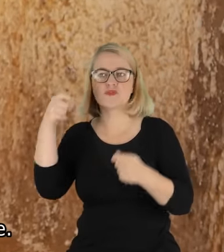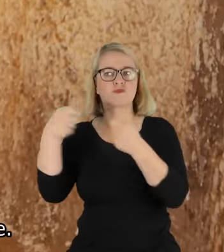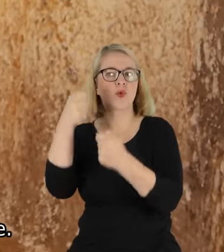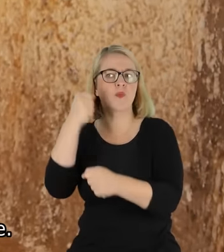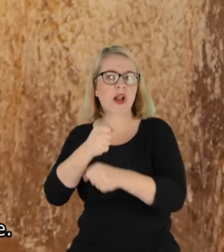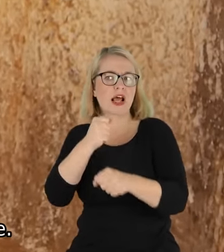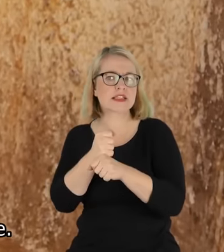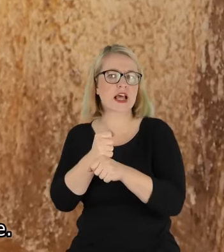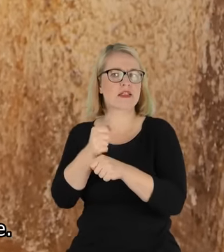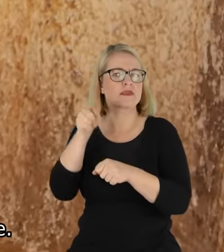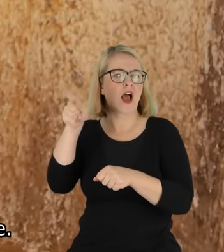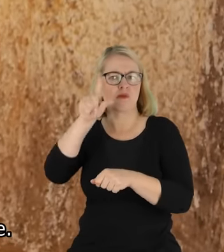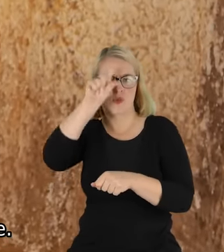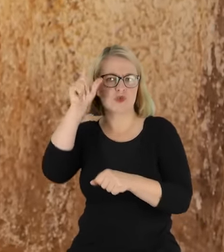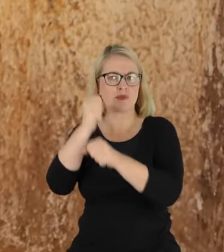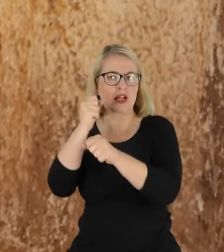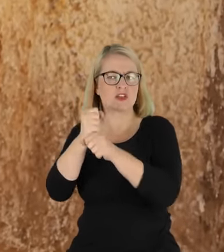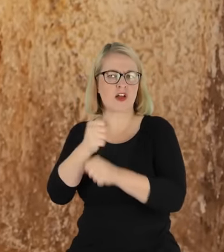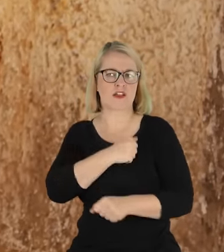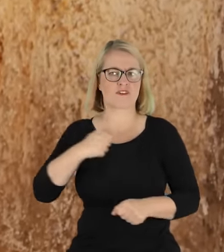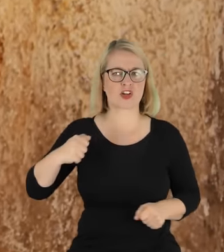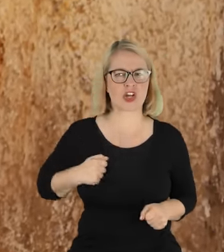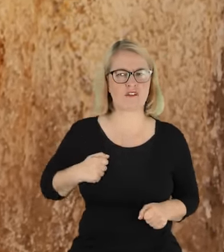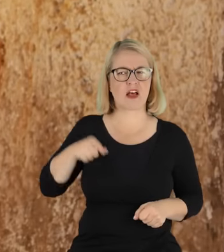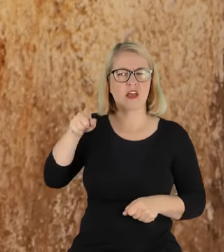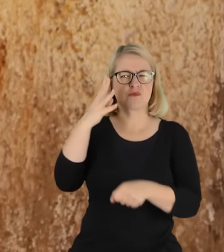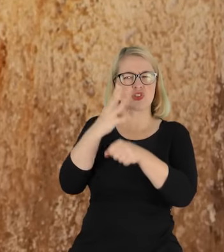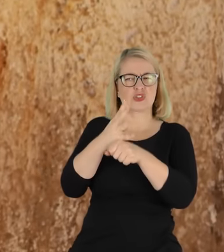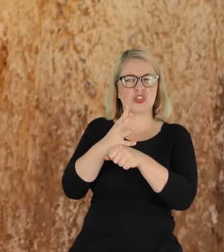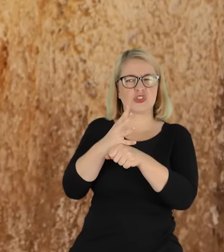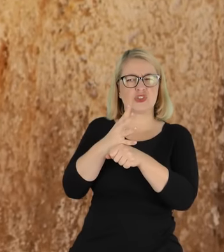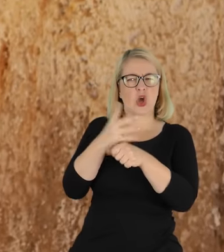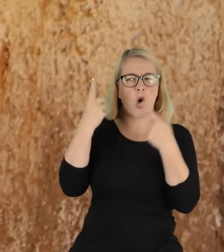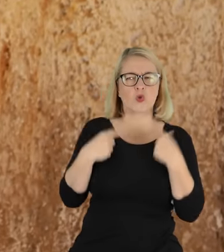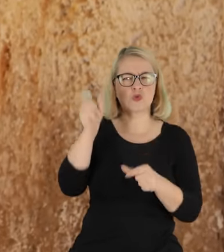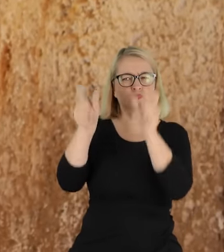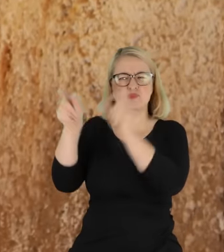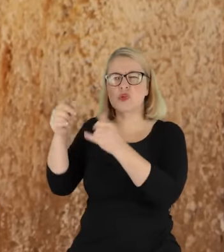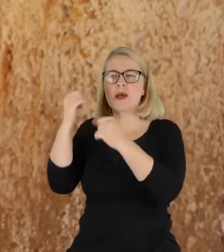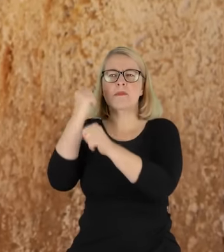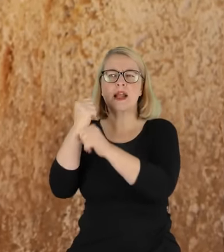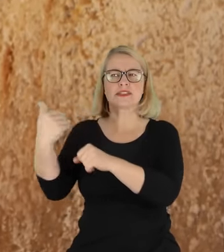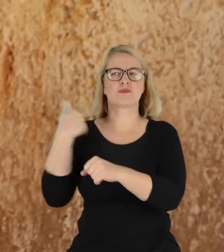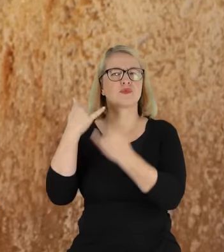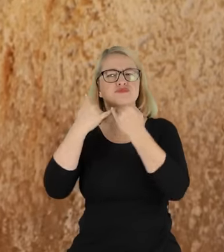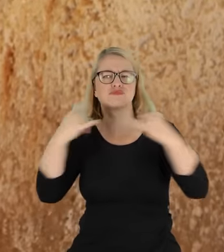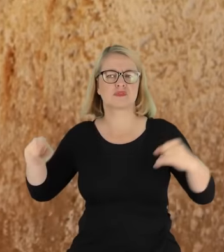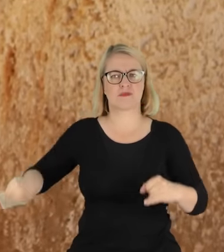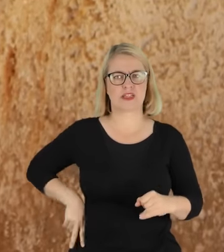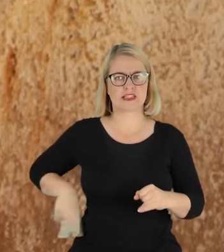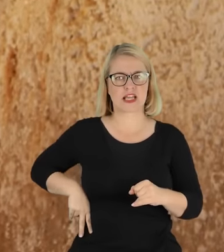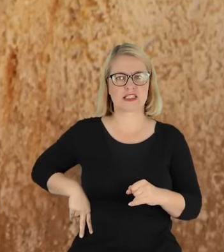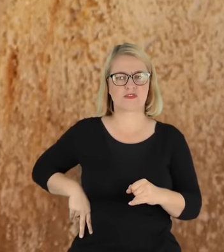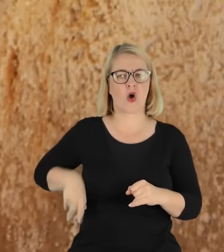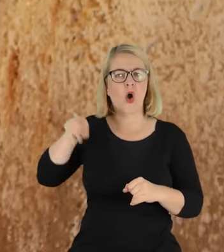którzy byli zrzeszeni w Warszawie, około 40 osób zasiadało w różnych ministerstwach. Po prostu pan profesor Długosz